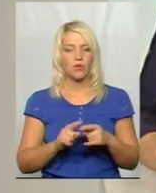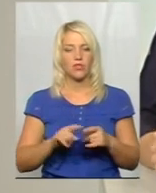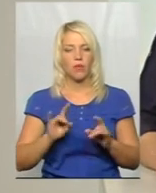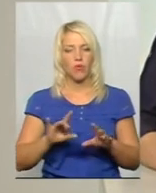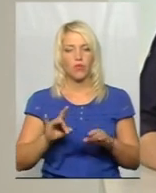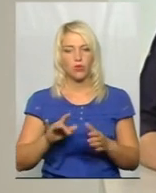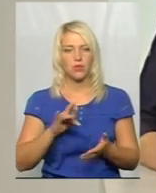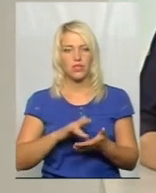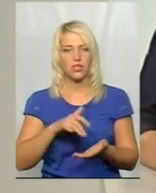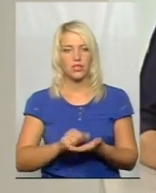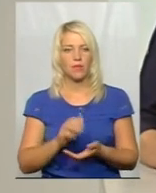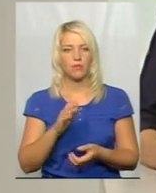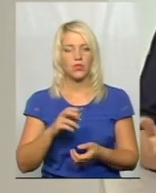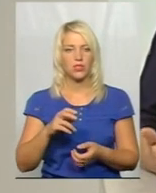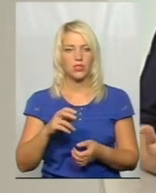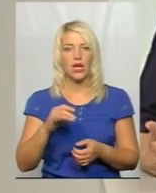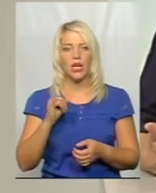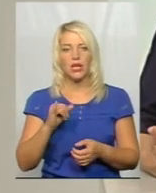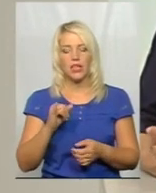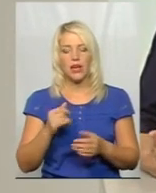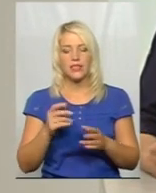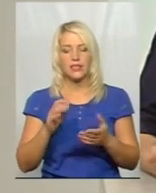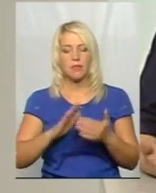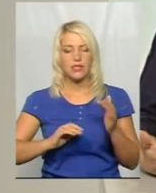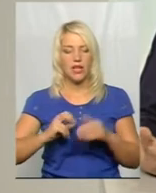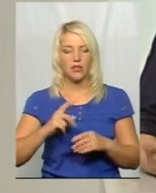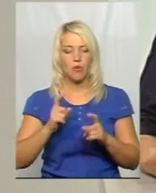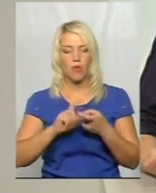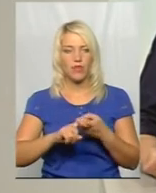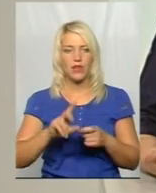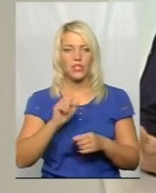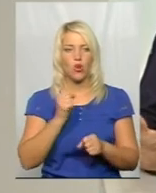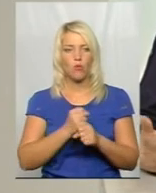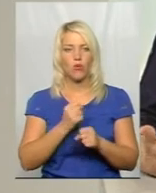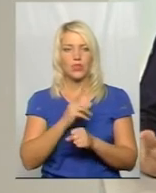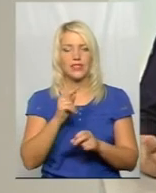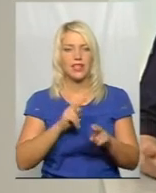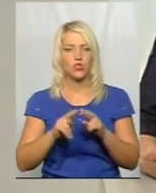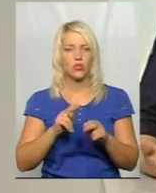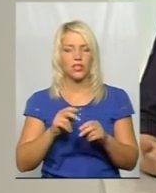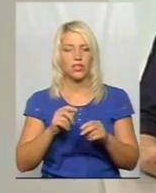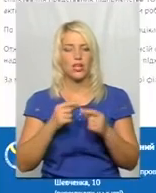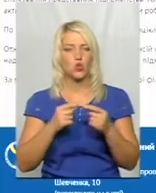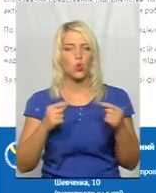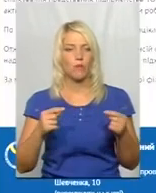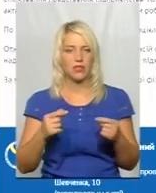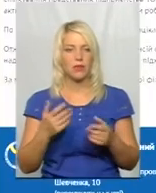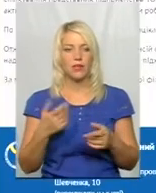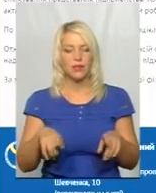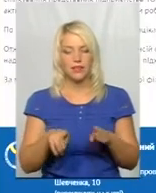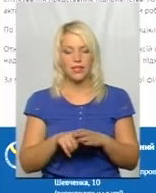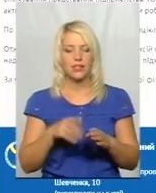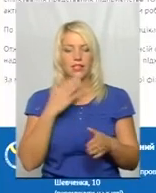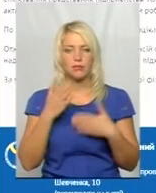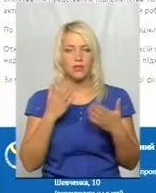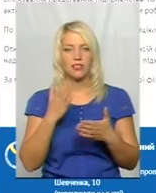зайнятості Сергій Вишня. Далі спеціальності пов'язані з роботою з інструментами. На такі спеціальності є попит в